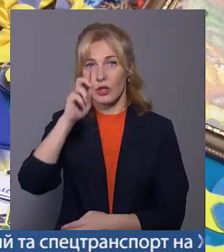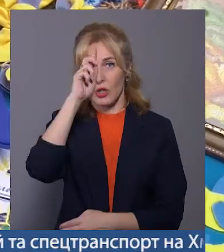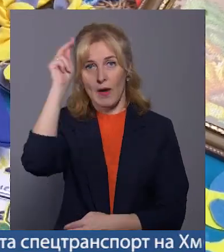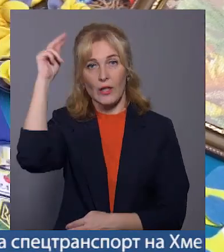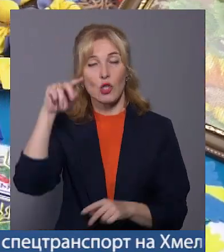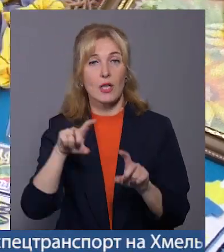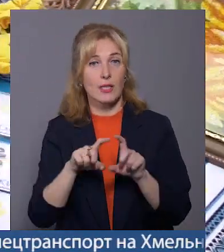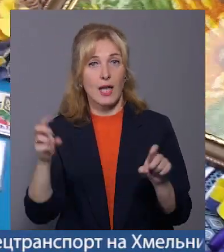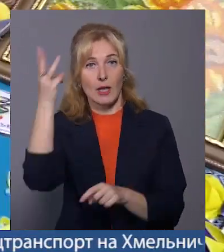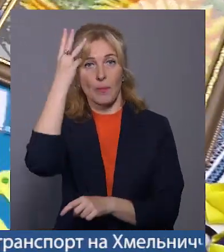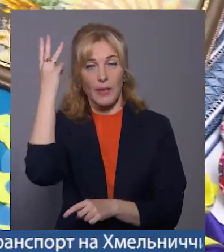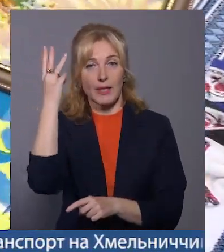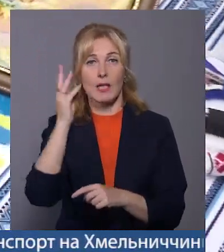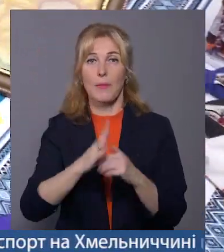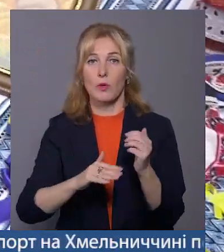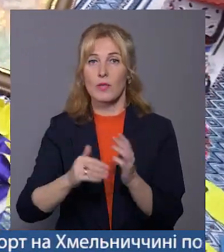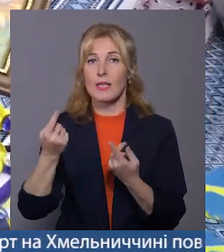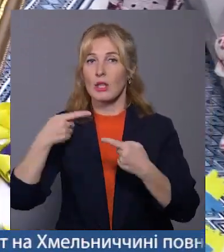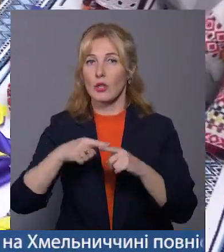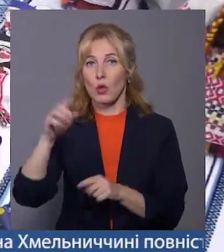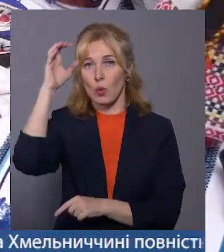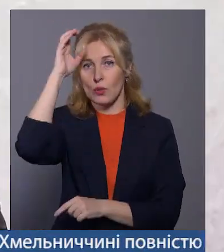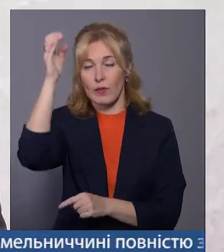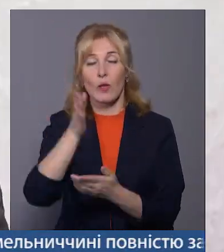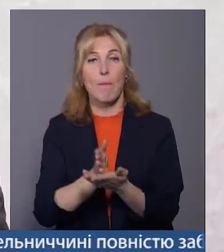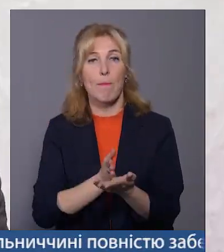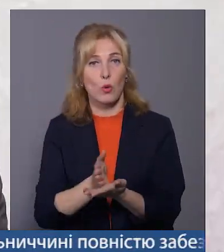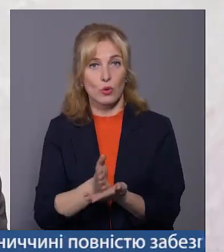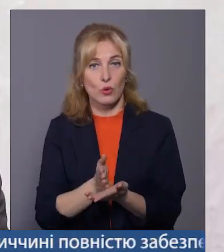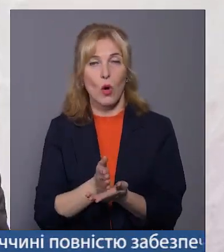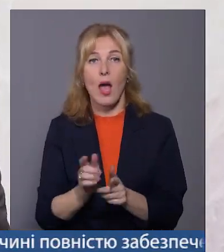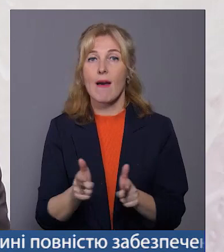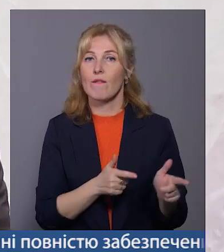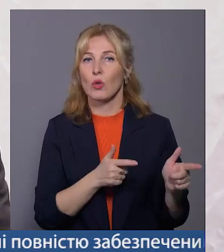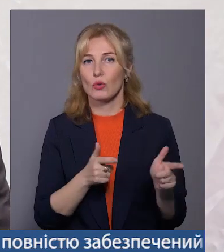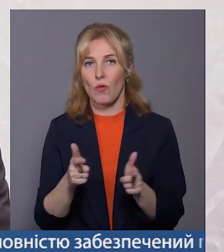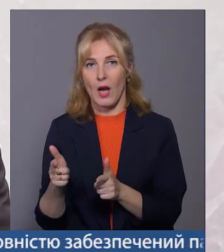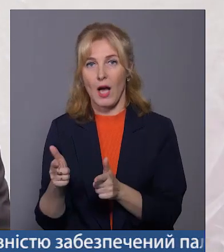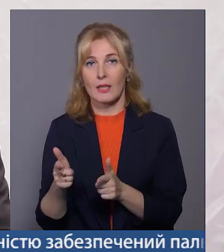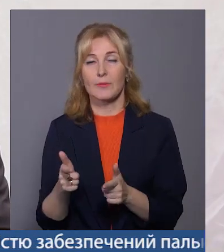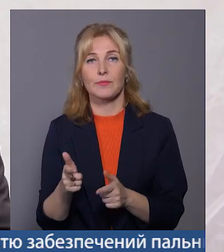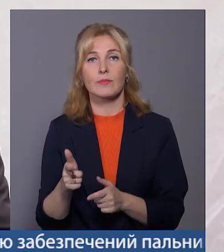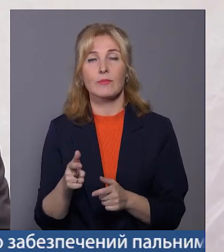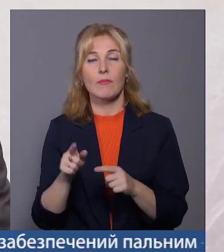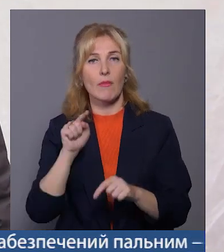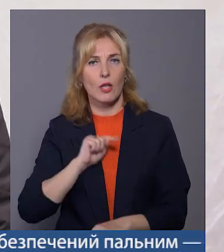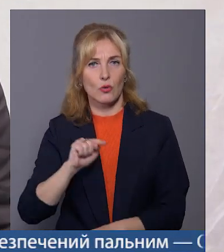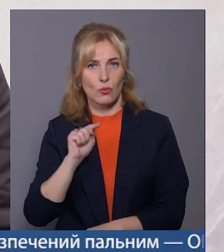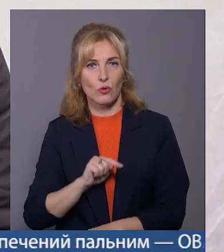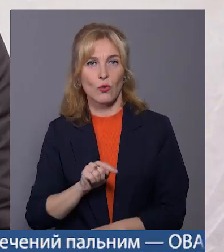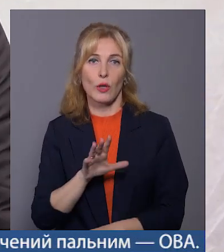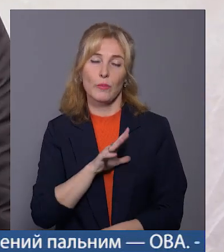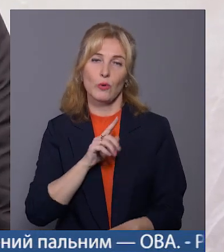Хмельницький центр професійно-технічної освіти сфери послуг, виготовляли, знаєте, з душою, і воно йшло